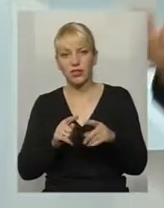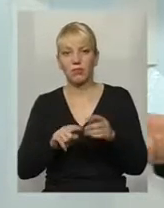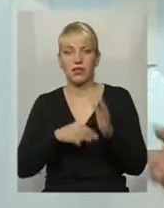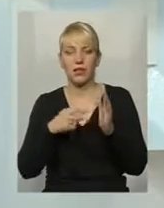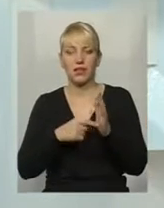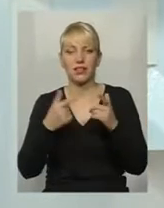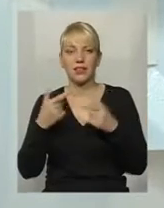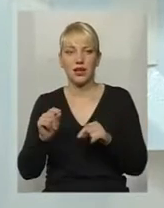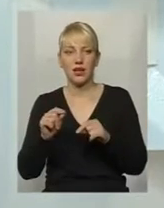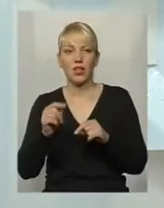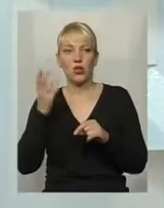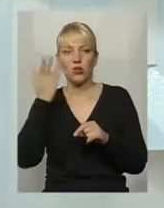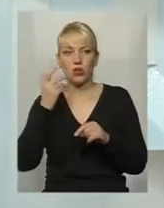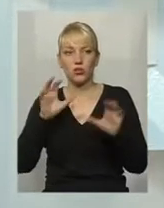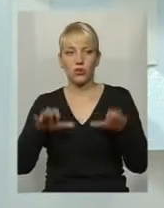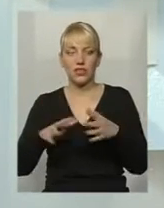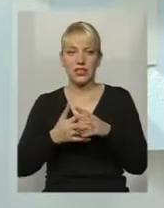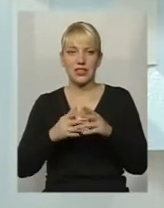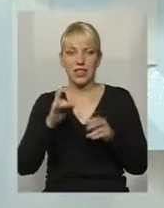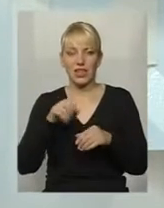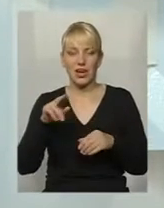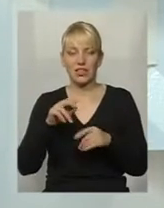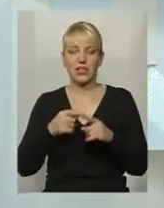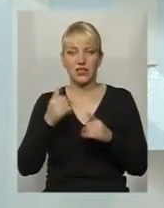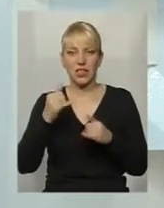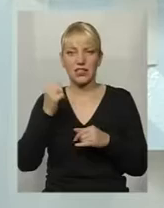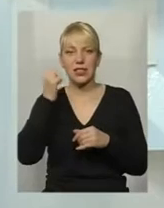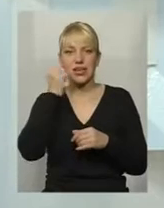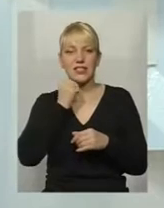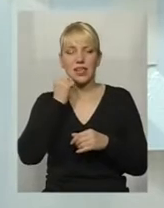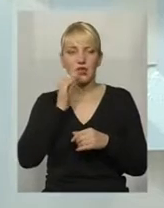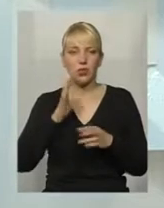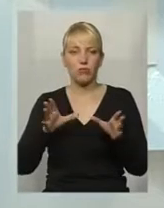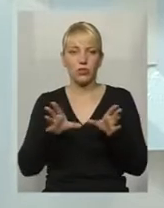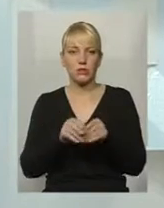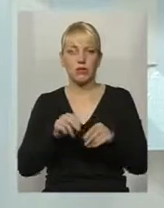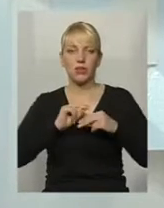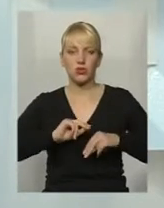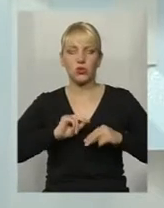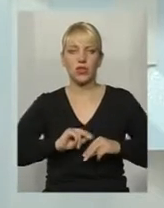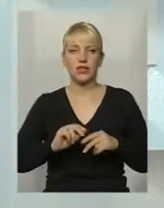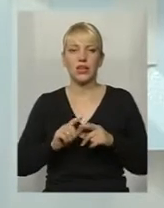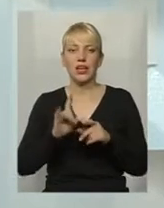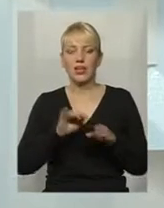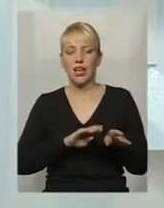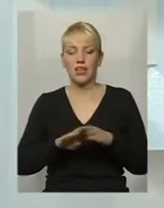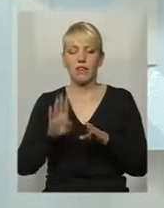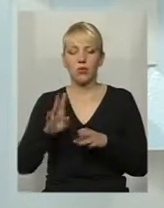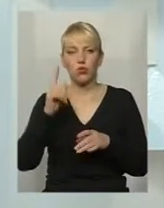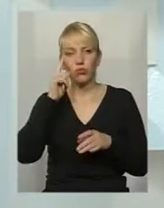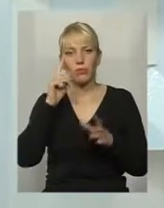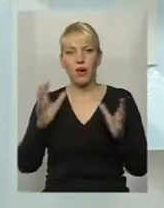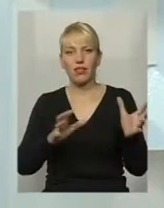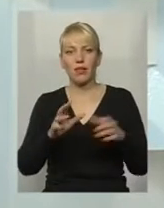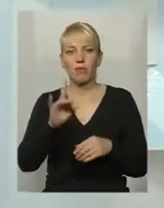колись голови сільських радах, зараз старості, я сподіваюся, будуть працювати на рівні, будуть дбати про незрячих.